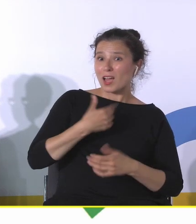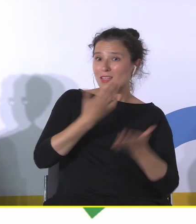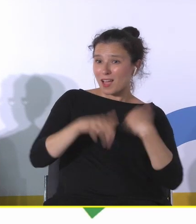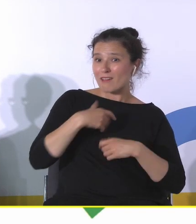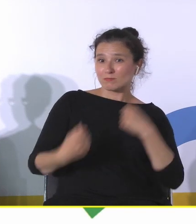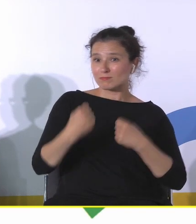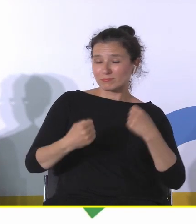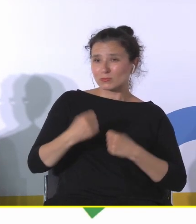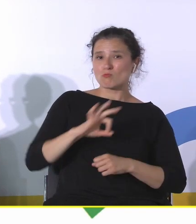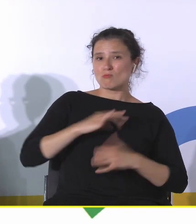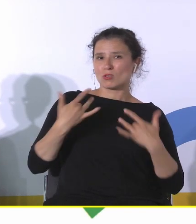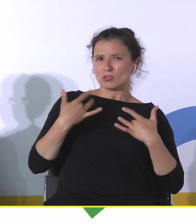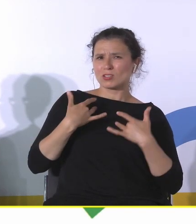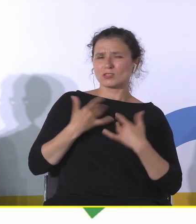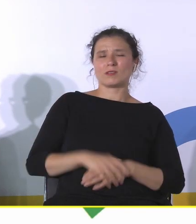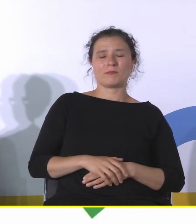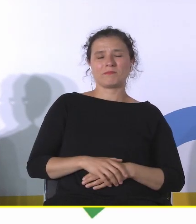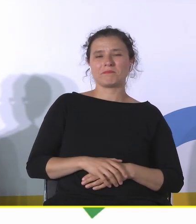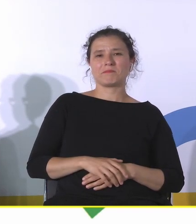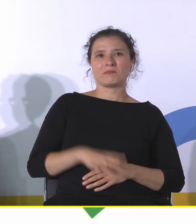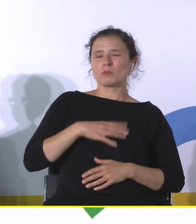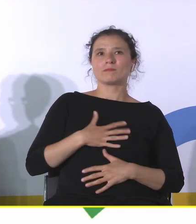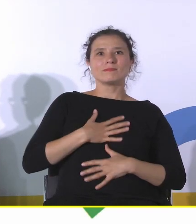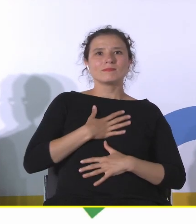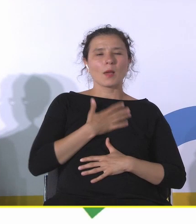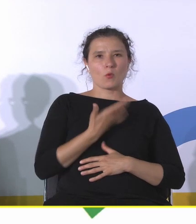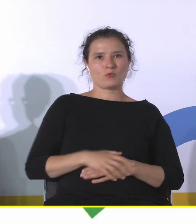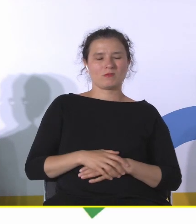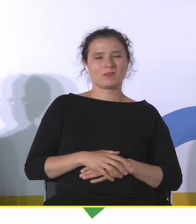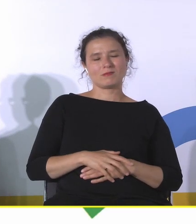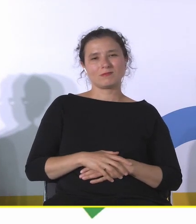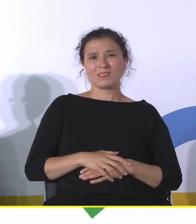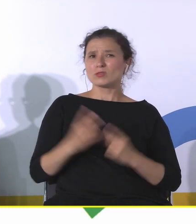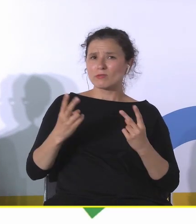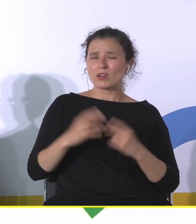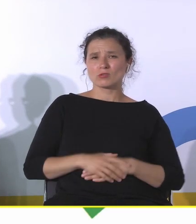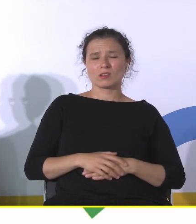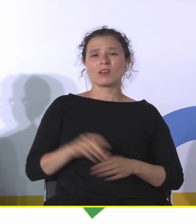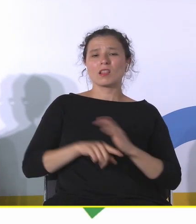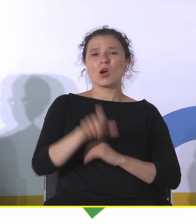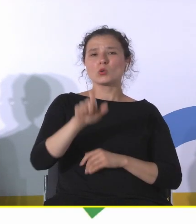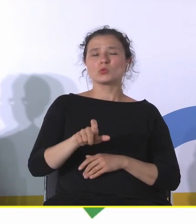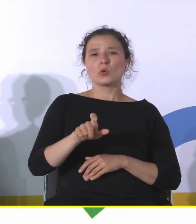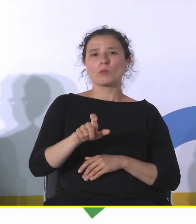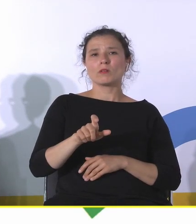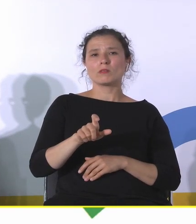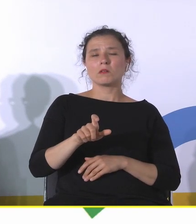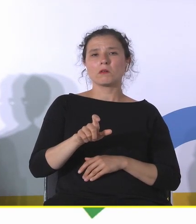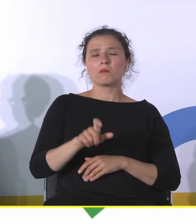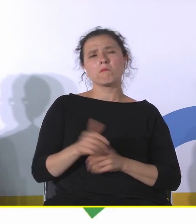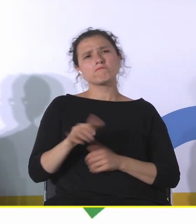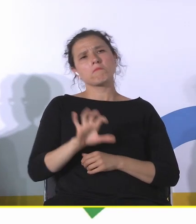pojechaliśmy razem. To były te wielkie emocje, które są ważne dla kogoś może oglądanie nie wiem,